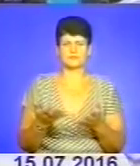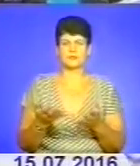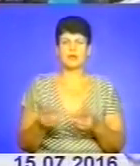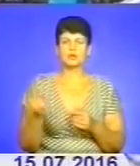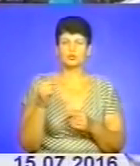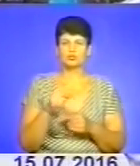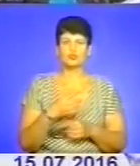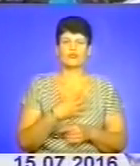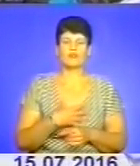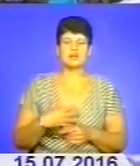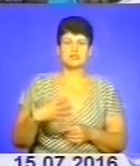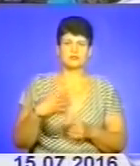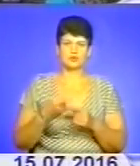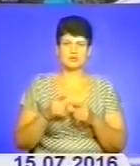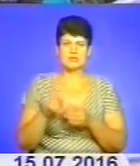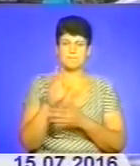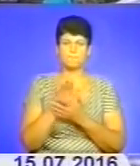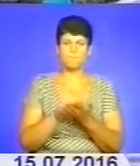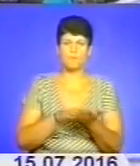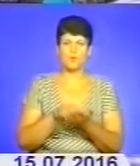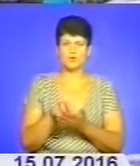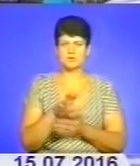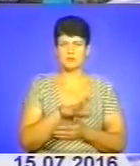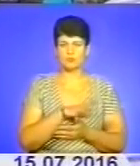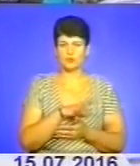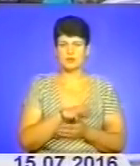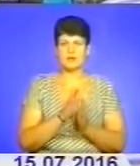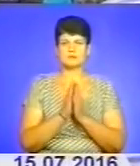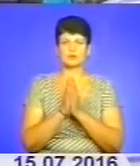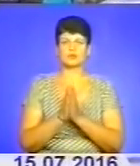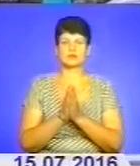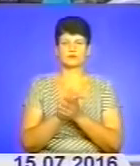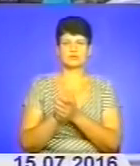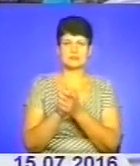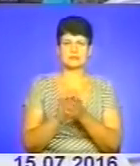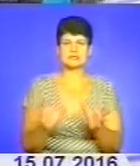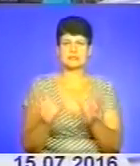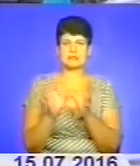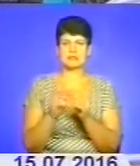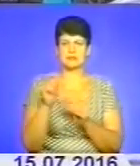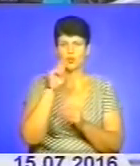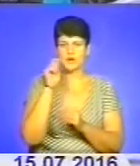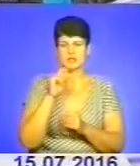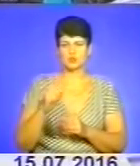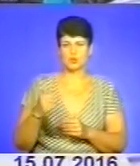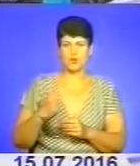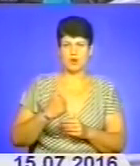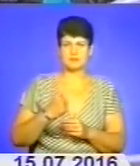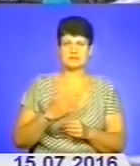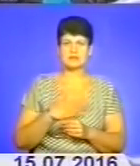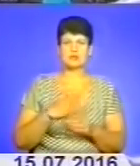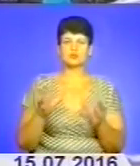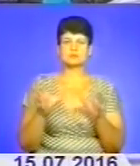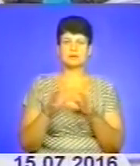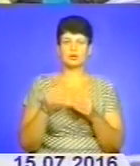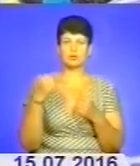Тому дуже важливо, щоб ця проща відбувалася під її однією молитви за мир, за єдність, за українську армію, за нашу спільну